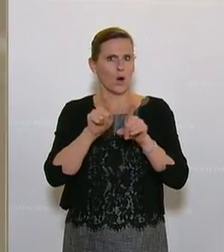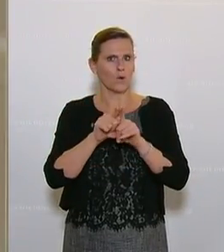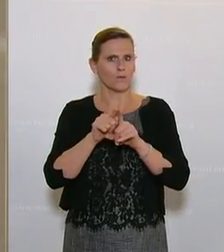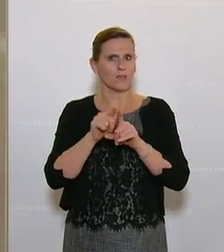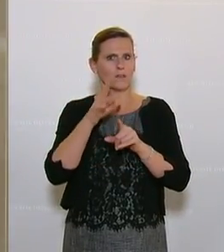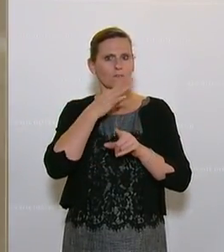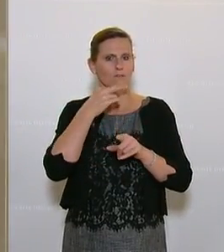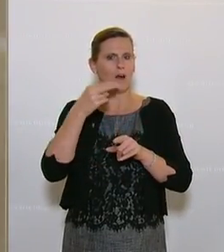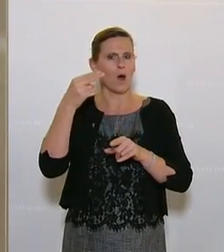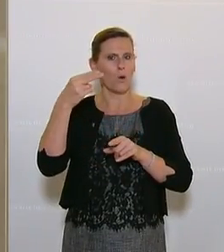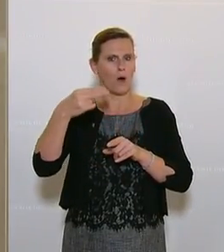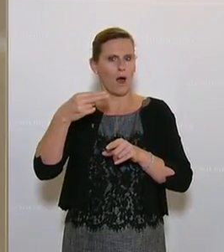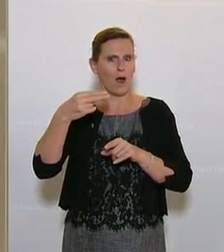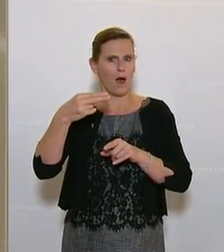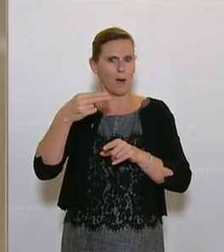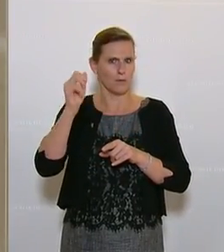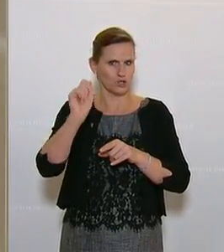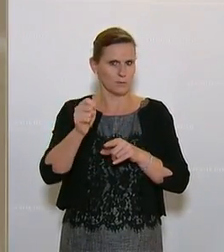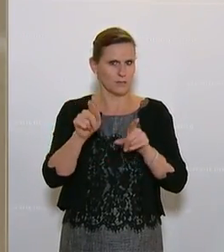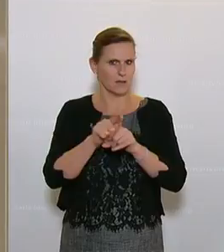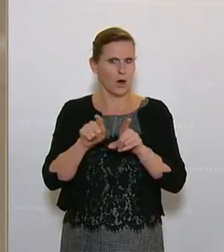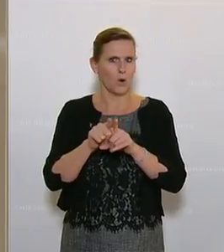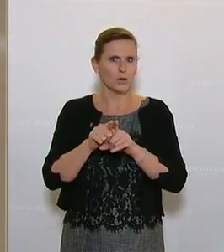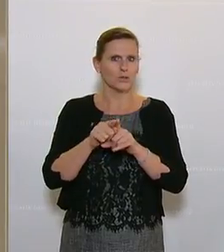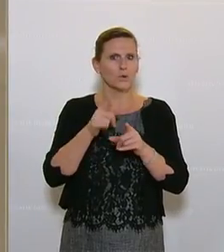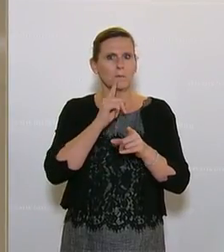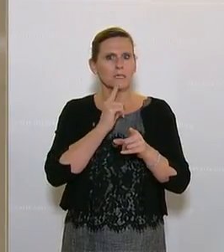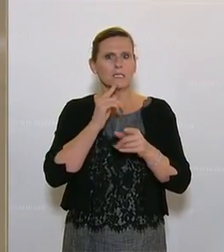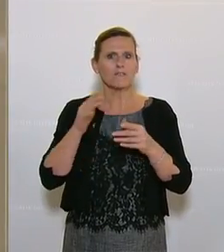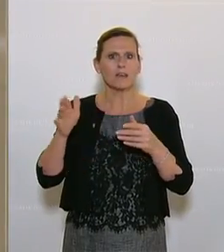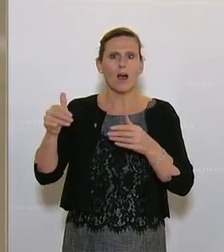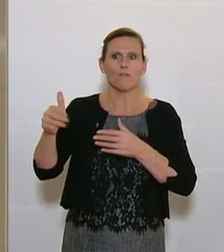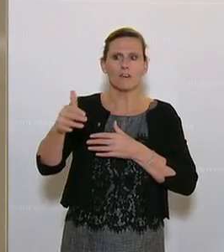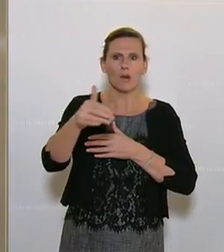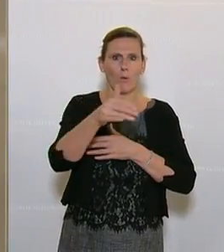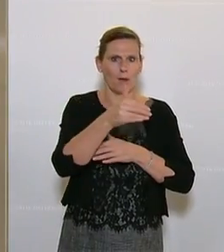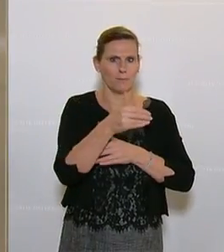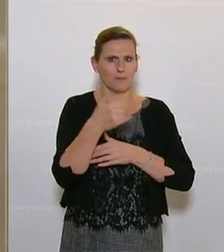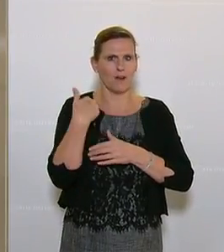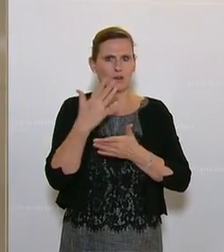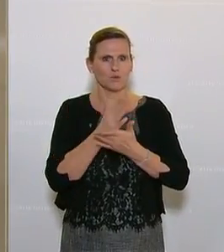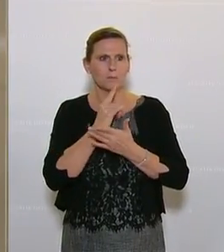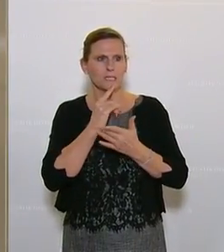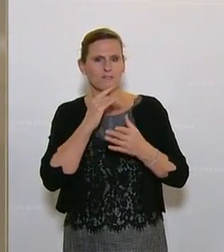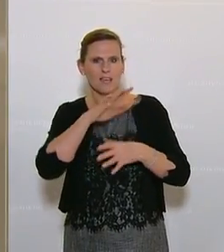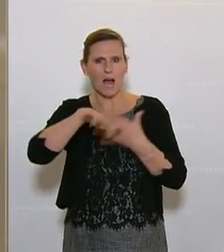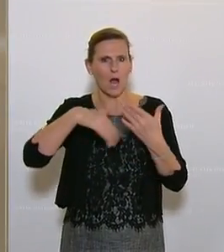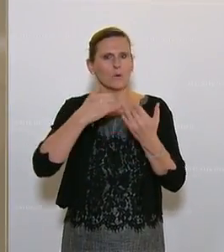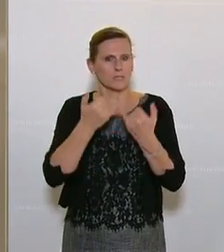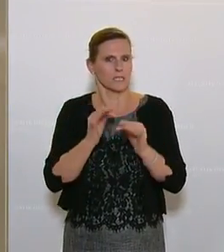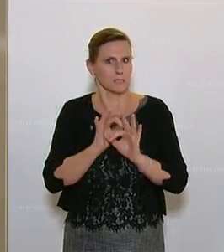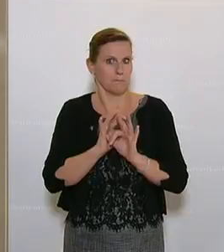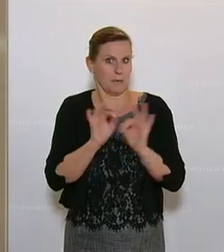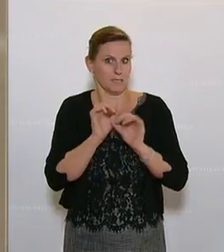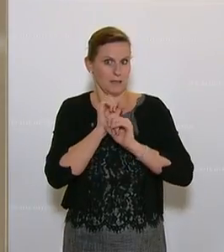den ich teile. Da haben wir ein bisschen aufgeräumt auf einer Baustelle, die schon lang bestanden hat. Ja, und da möchte ich noch auf